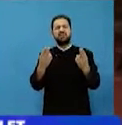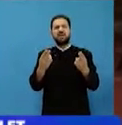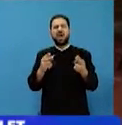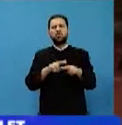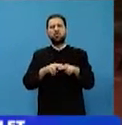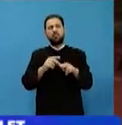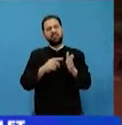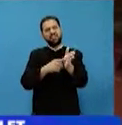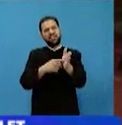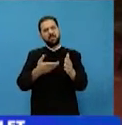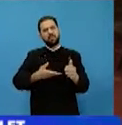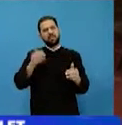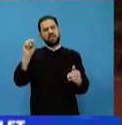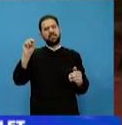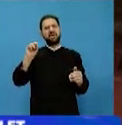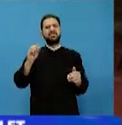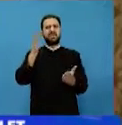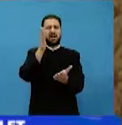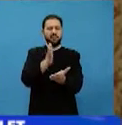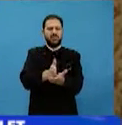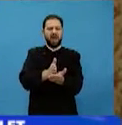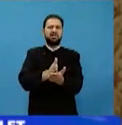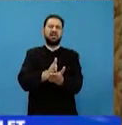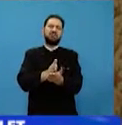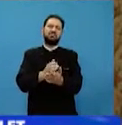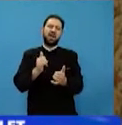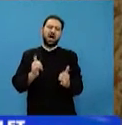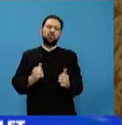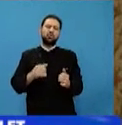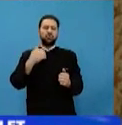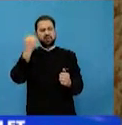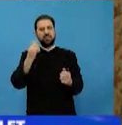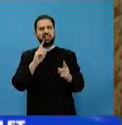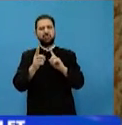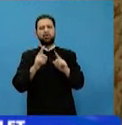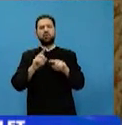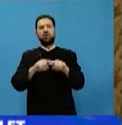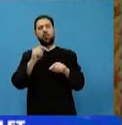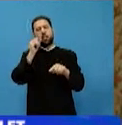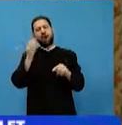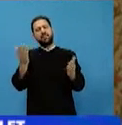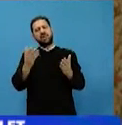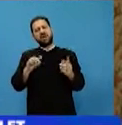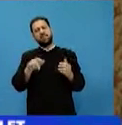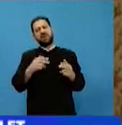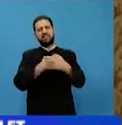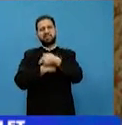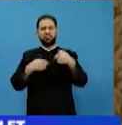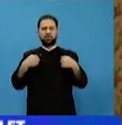Cum vede Părintele Paisie Agioritul dreptatea atunci când discută cu cei care merg să se judece cu